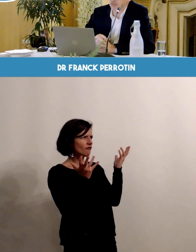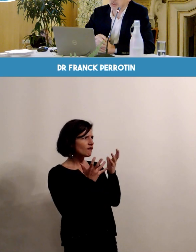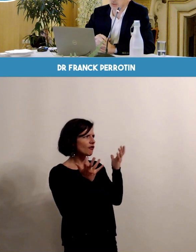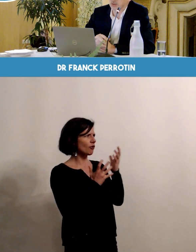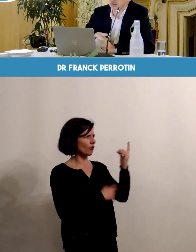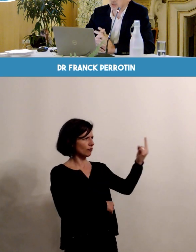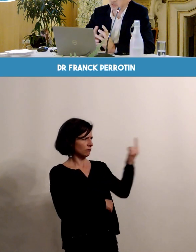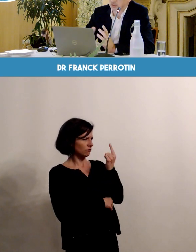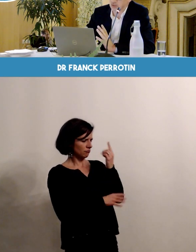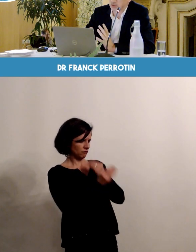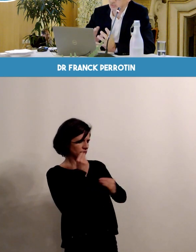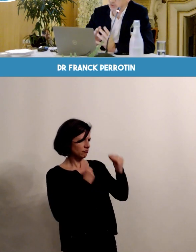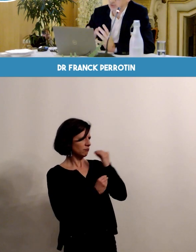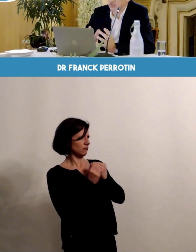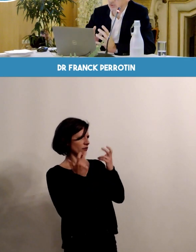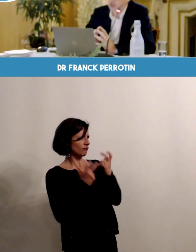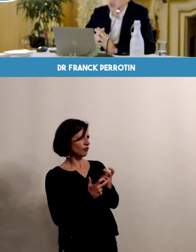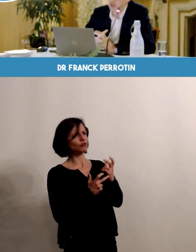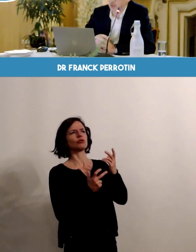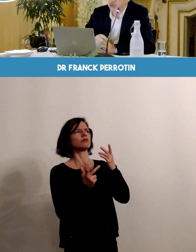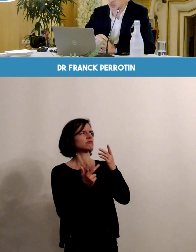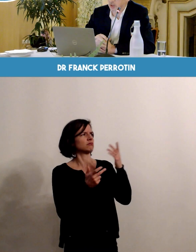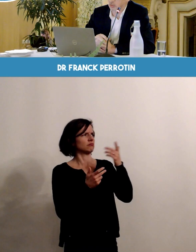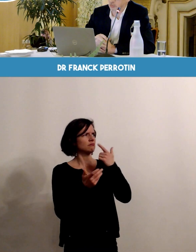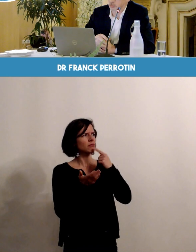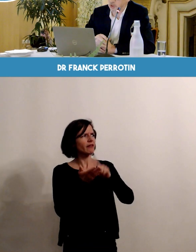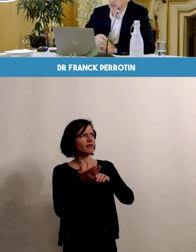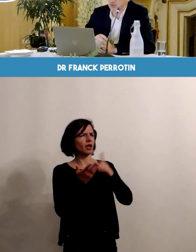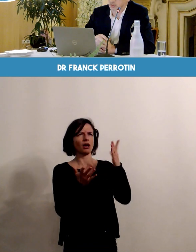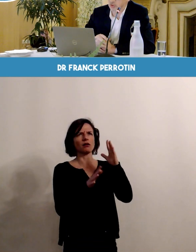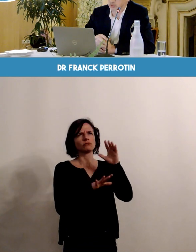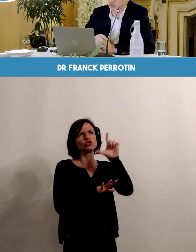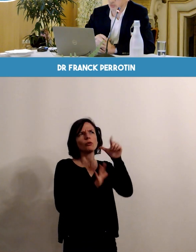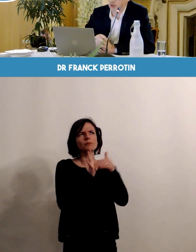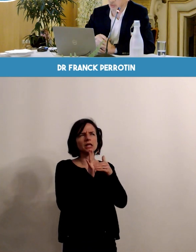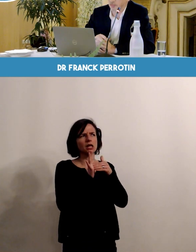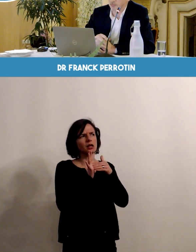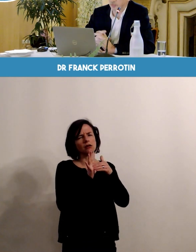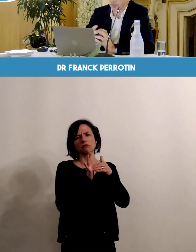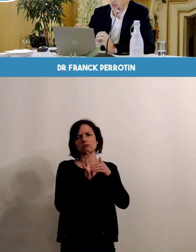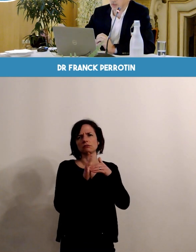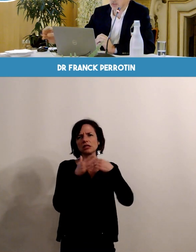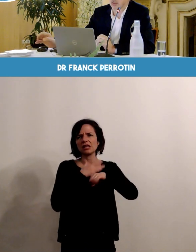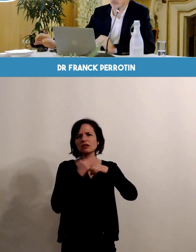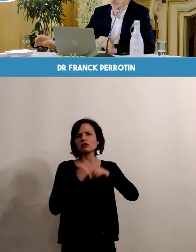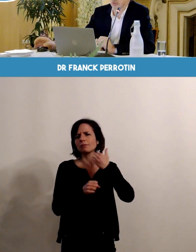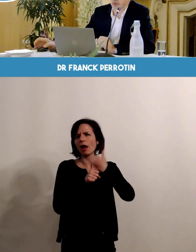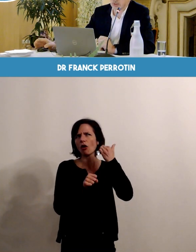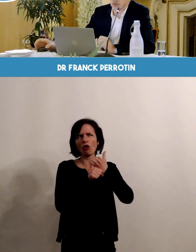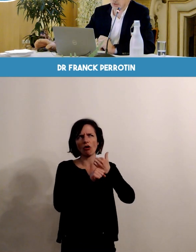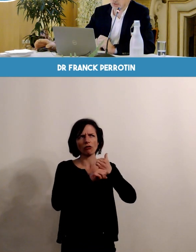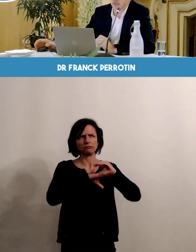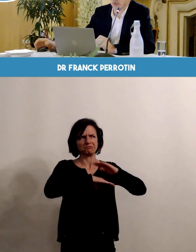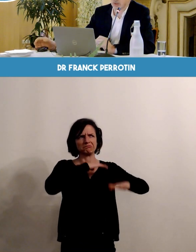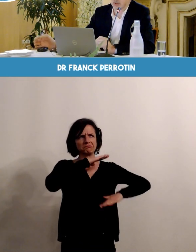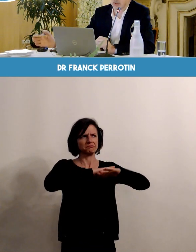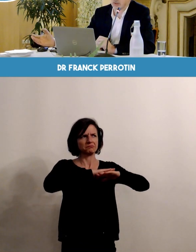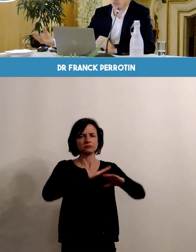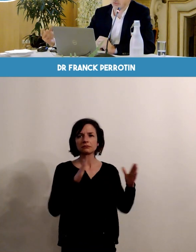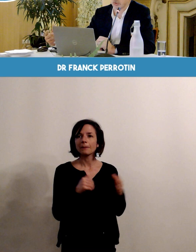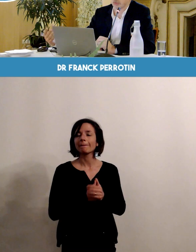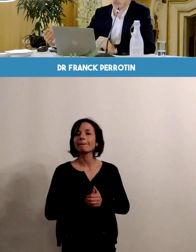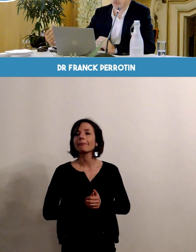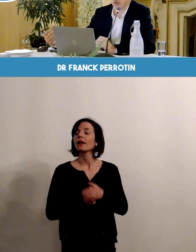choisissent des maternités avec des niveaux d'activité qui ne dépassent pas 2000 naissances par an. Les interventions